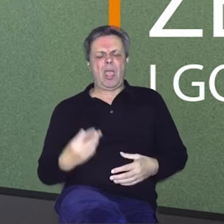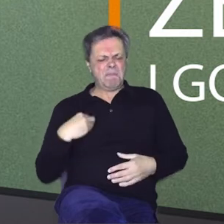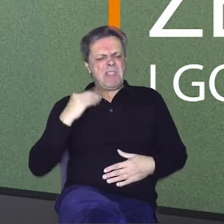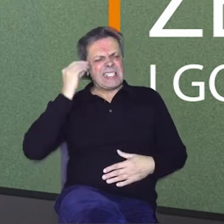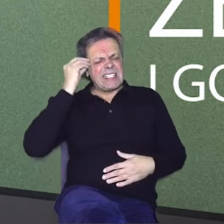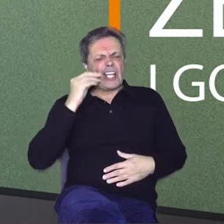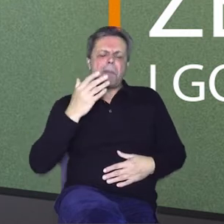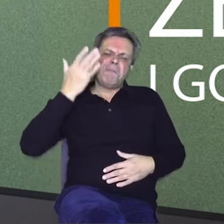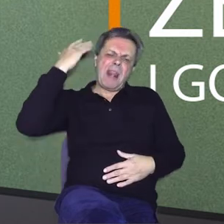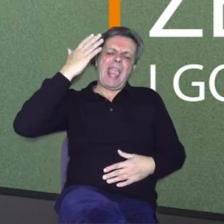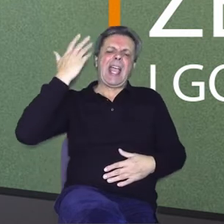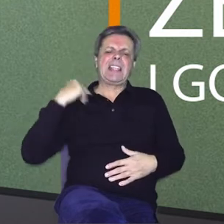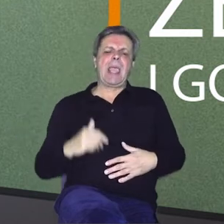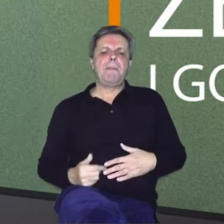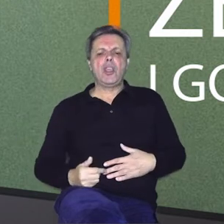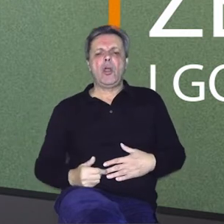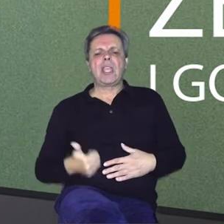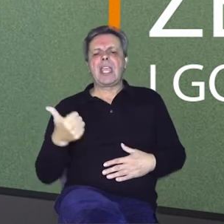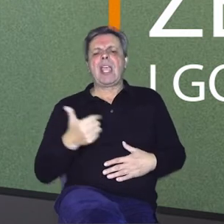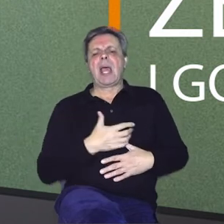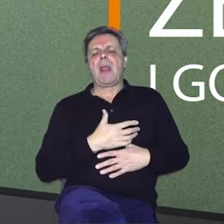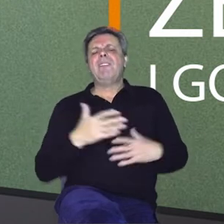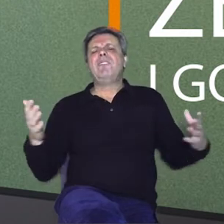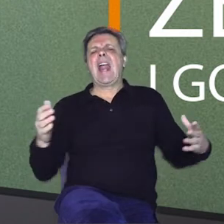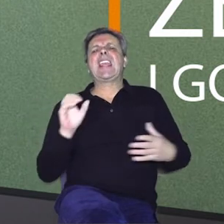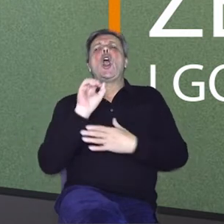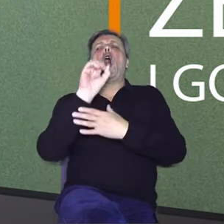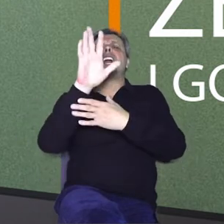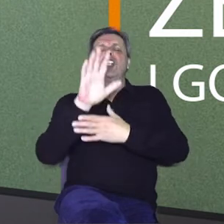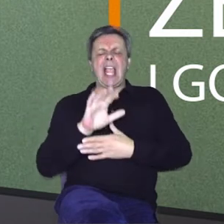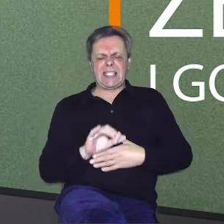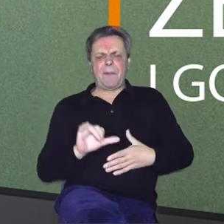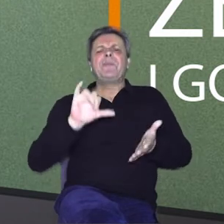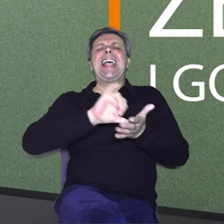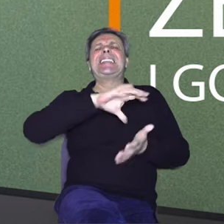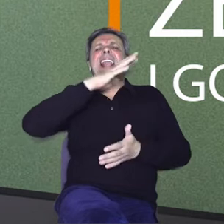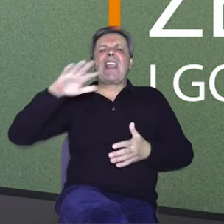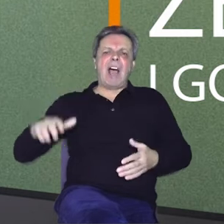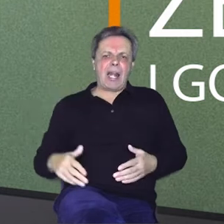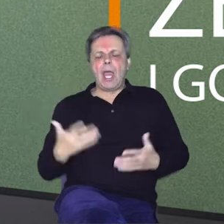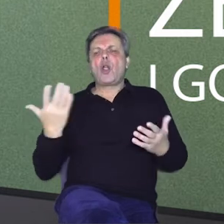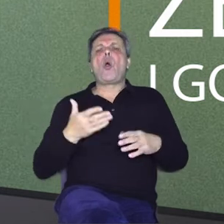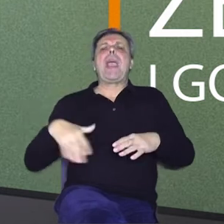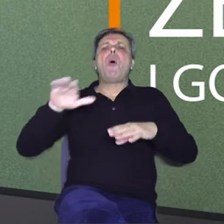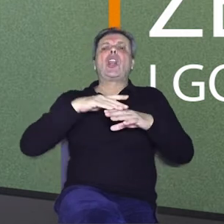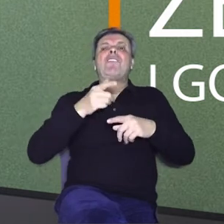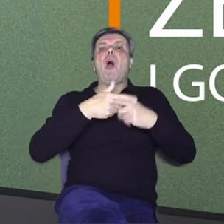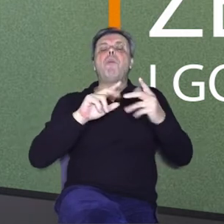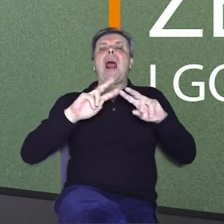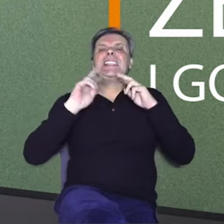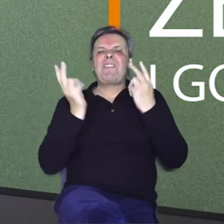Sjećam se da je nekad bio, odnosno postojoš uvijek jedan ogromni oddašenjač, srednje valnik koji je pokrivao gotovo pola svijeta,